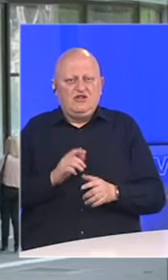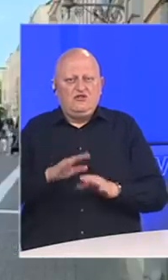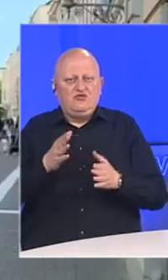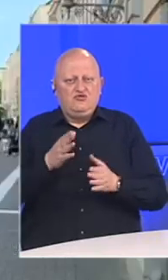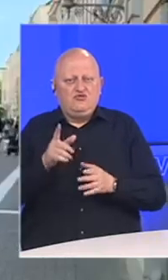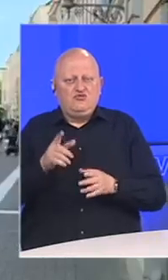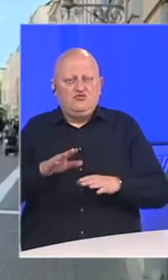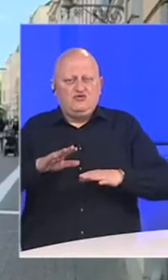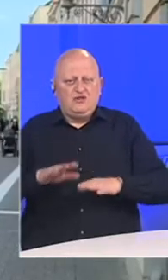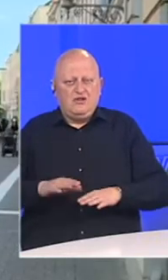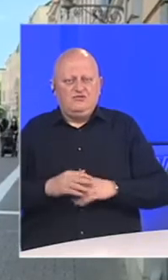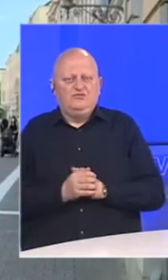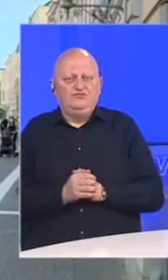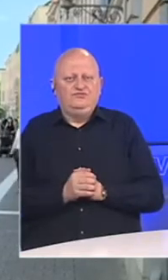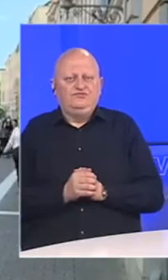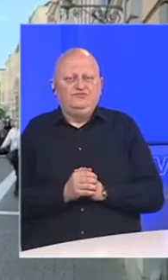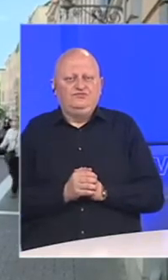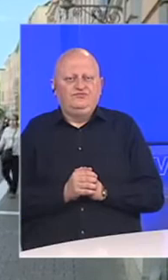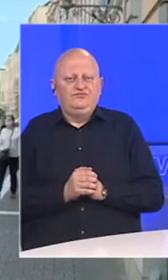čekanje usluge u salonu.